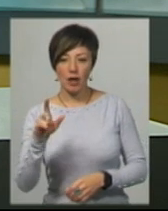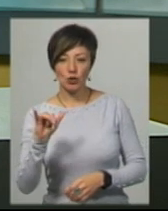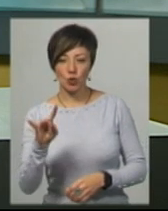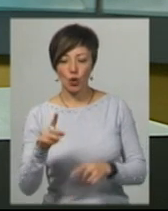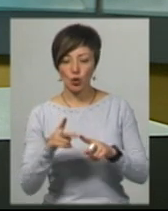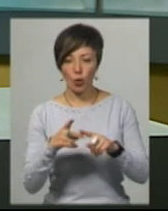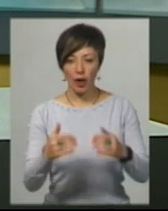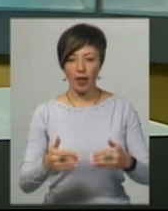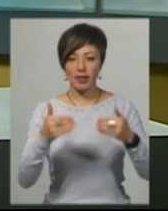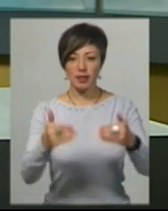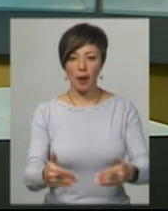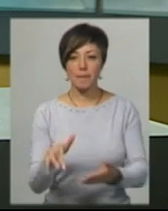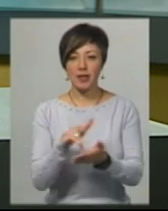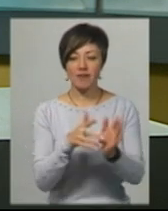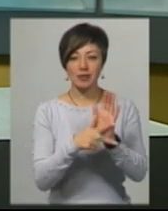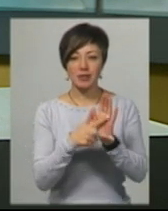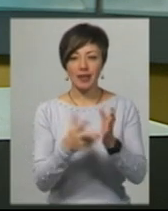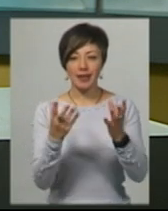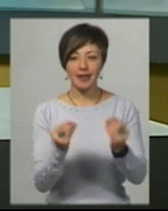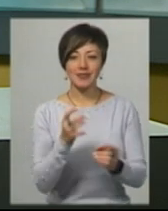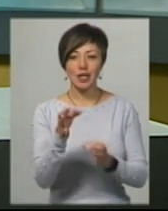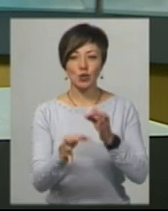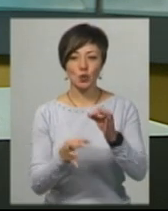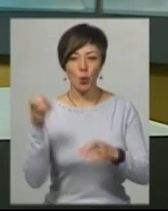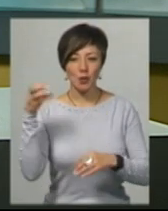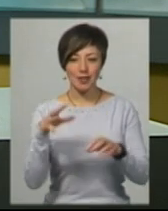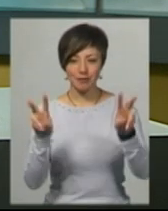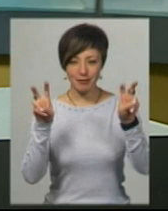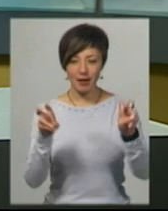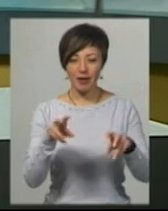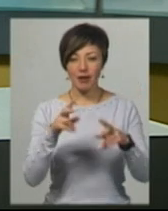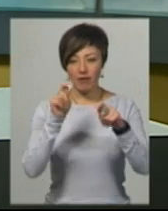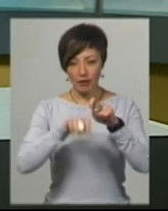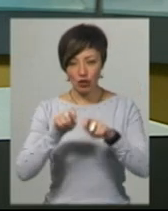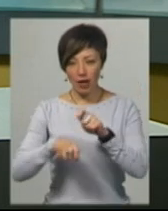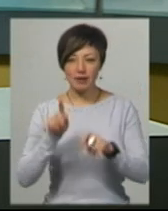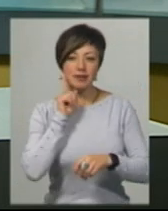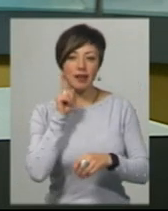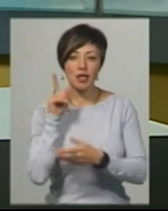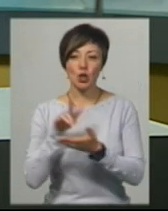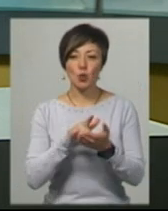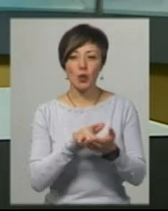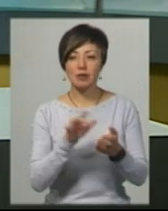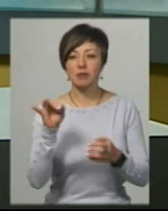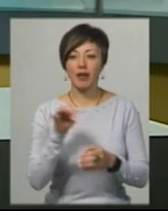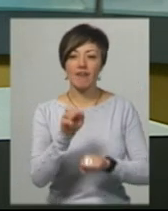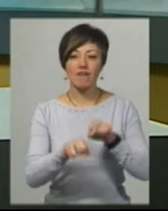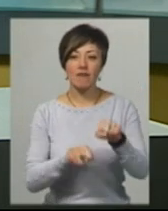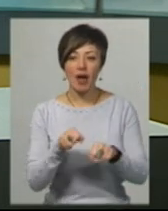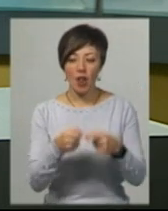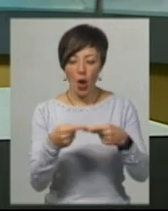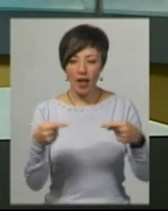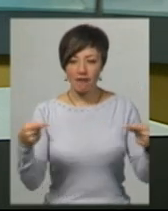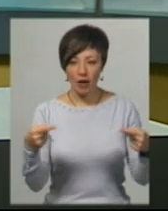етап мандрівки «80 днів за сонцем», в рамках якої вони вивчали зелений туризм та велоінфраструктуру, ділиться Сергій Толстіхін.